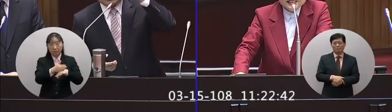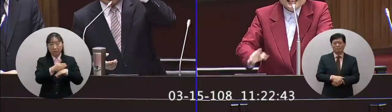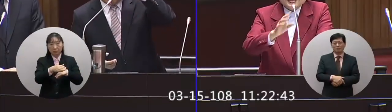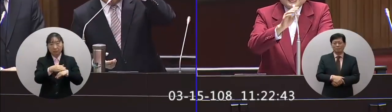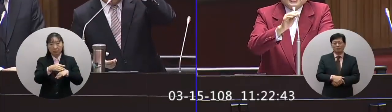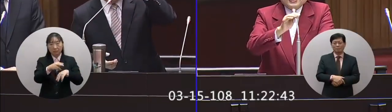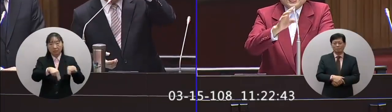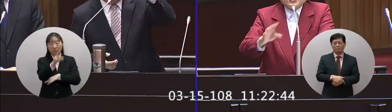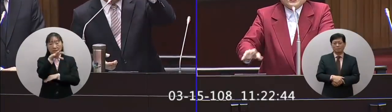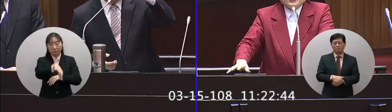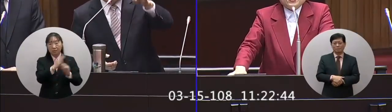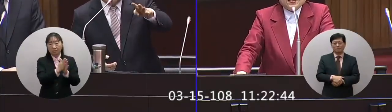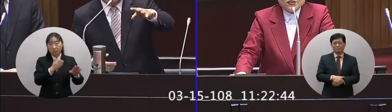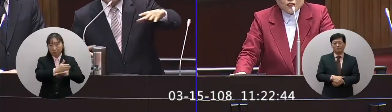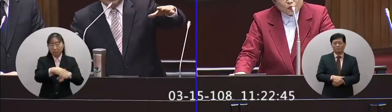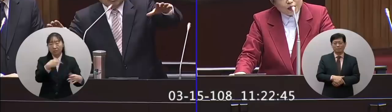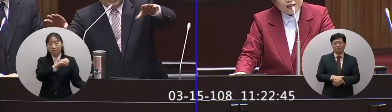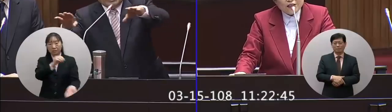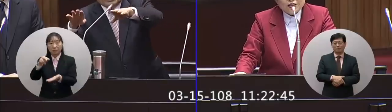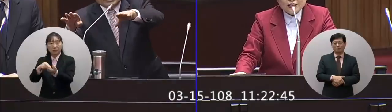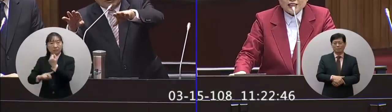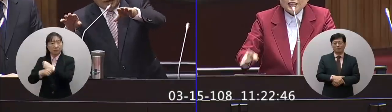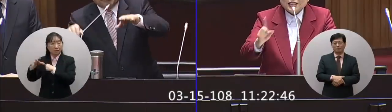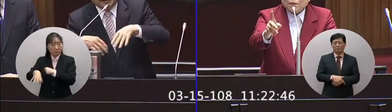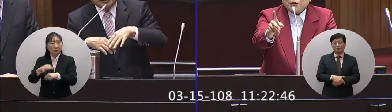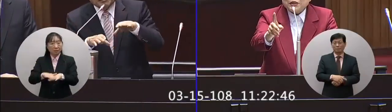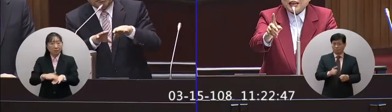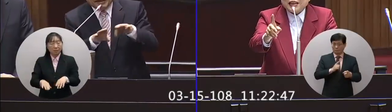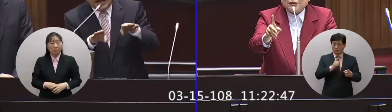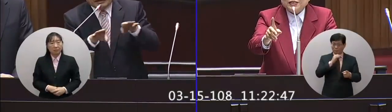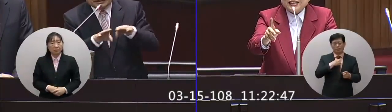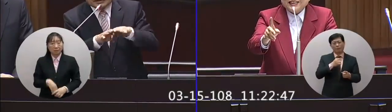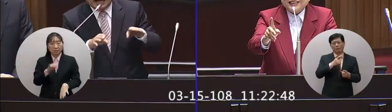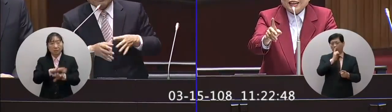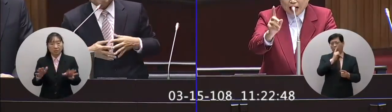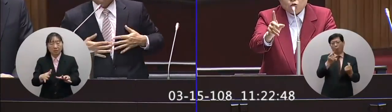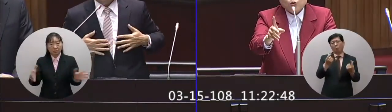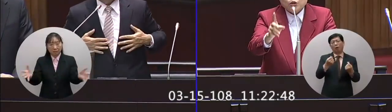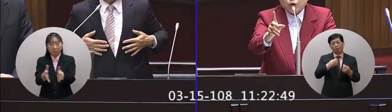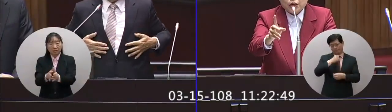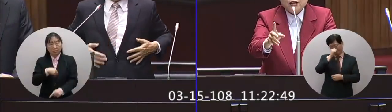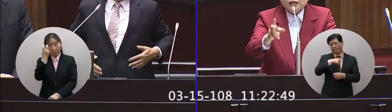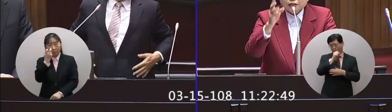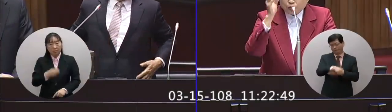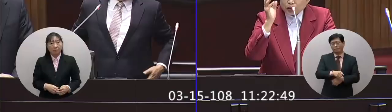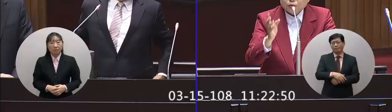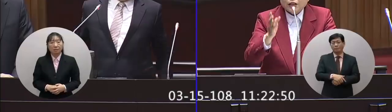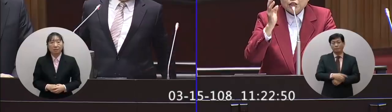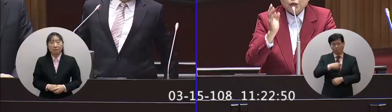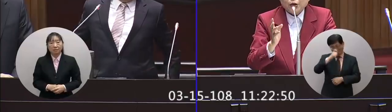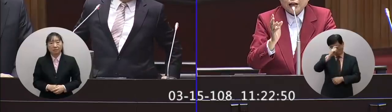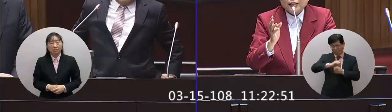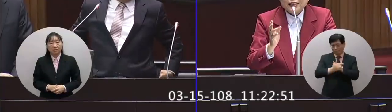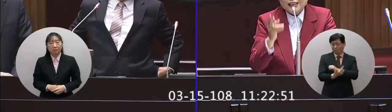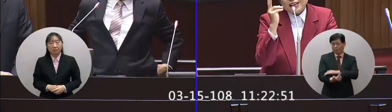一定快快送到貴院然後貴院應該會病案審查好我同意我